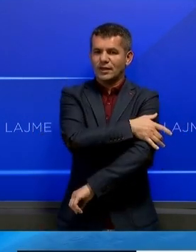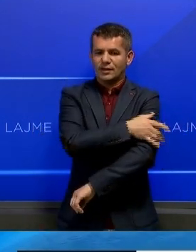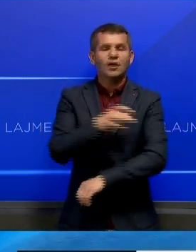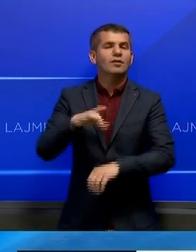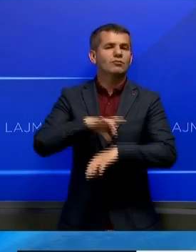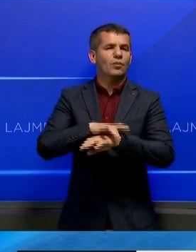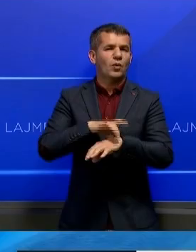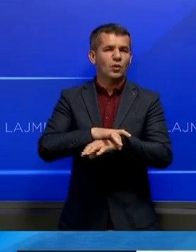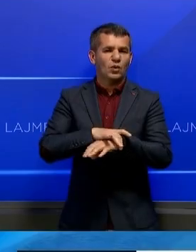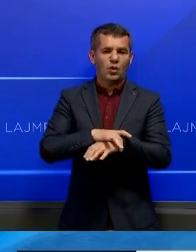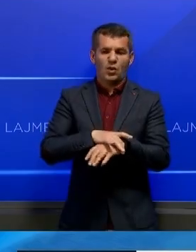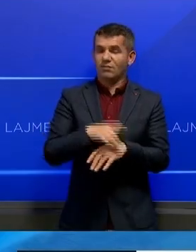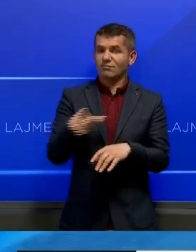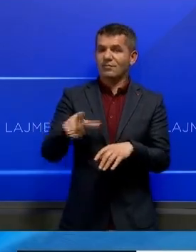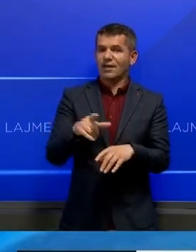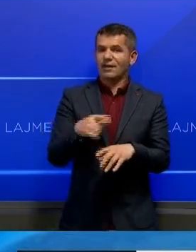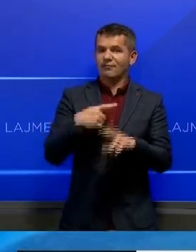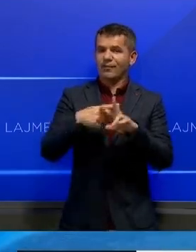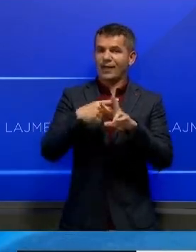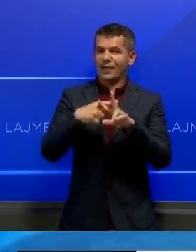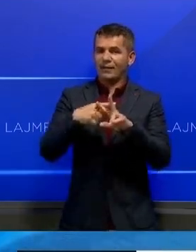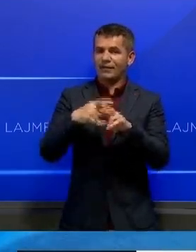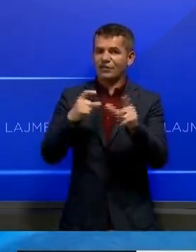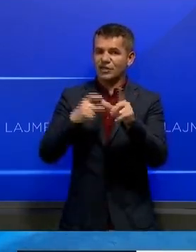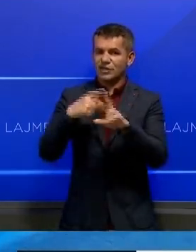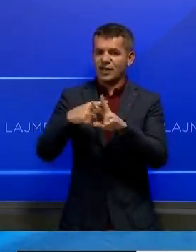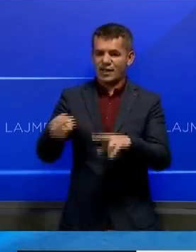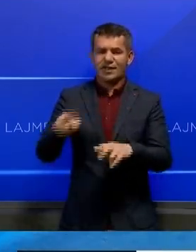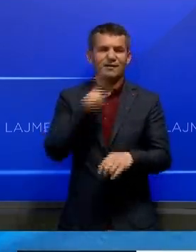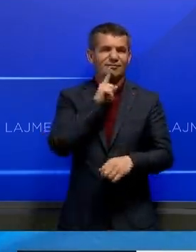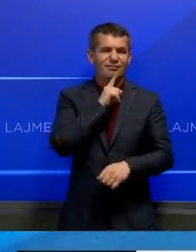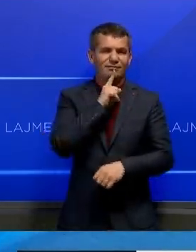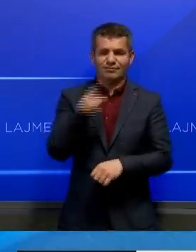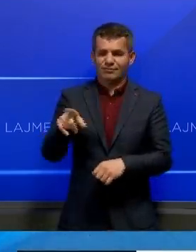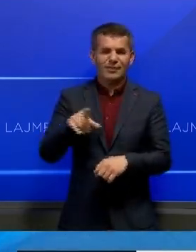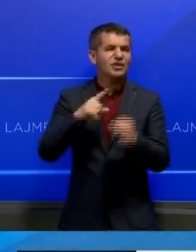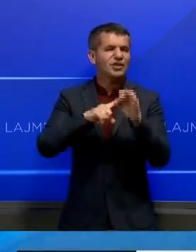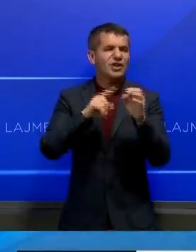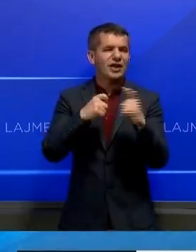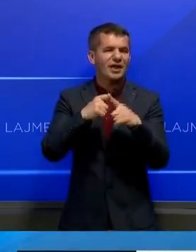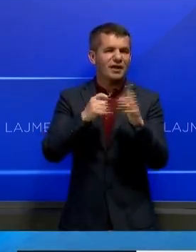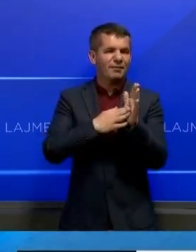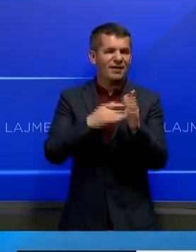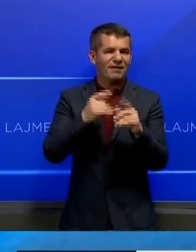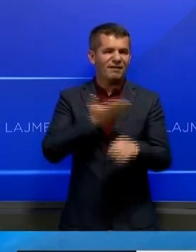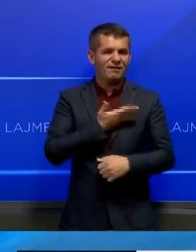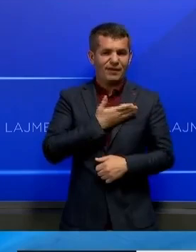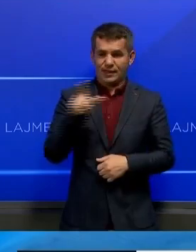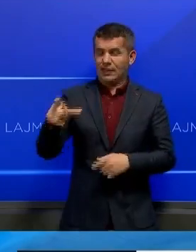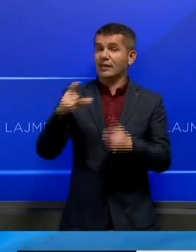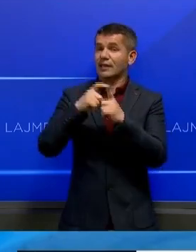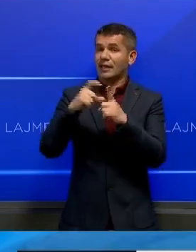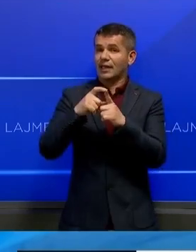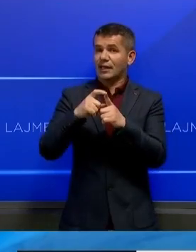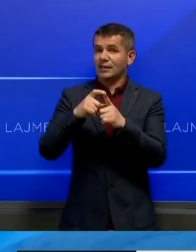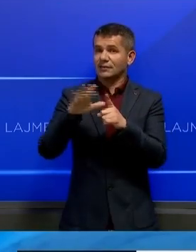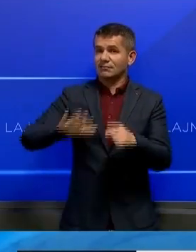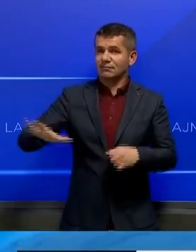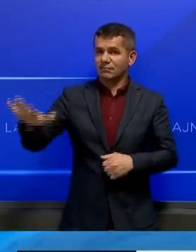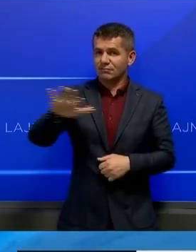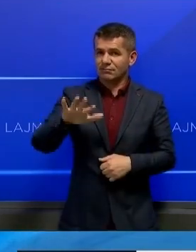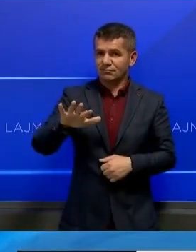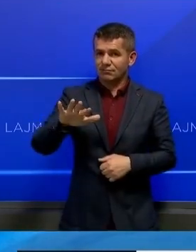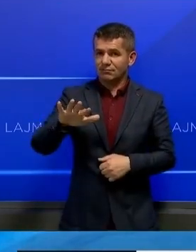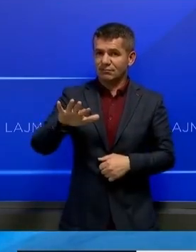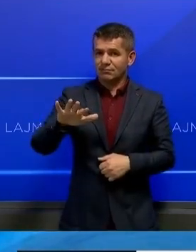Shala. Shtatorja është e vendosur në oborin e qendrës kryesore të mjekësis familioare, e cila mbanë emrin e Hafir Shalës në